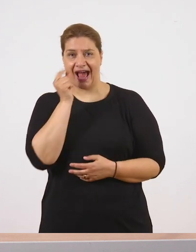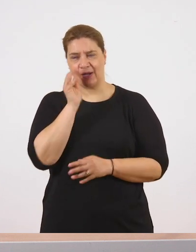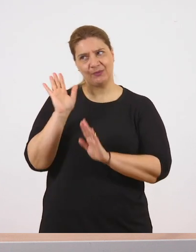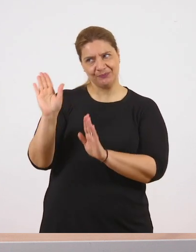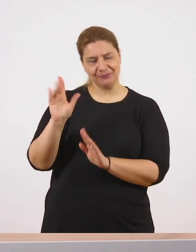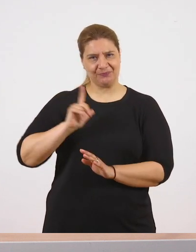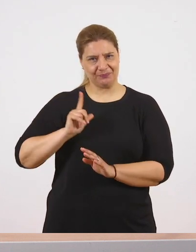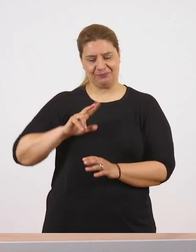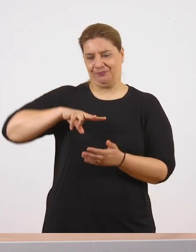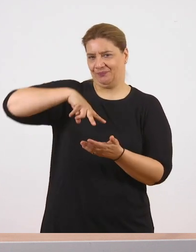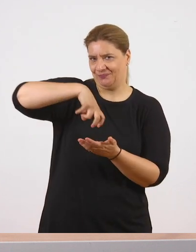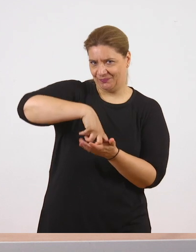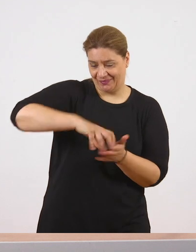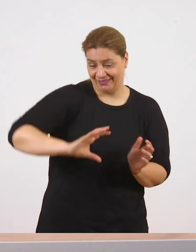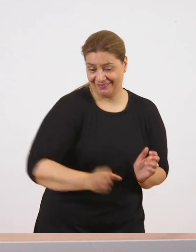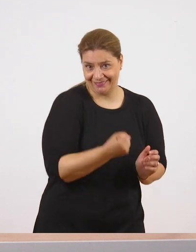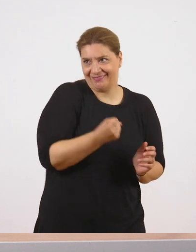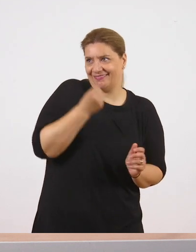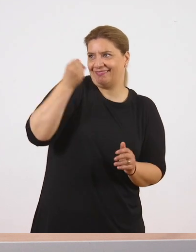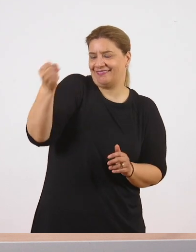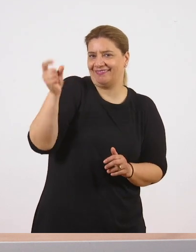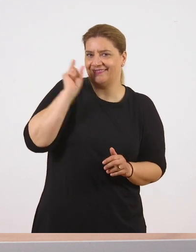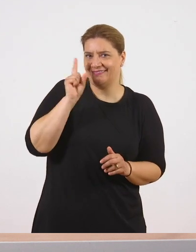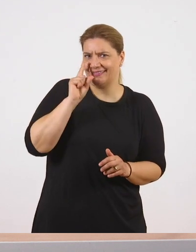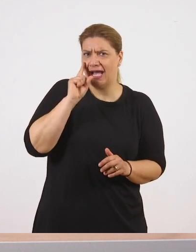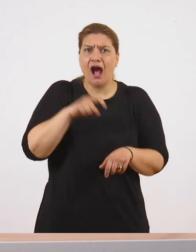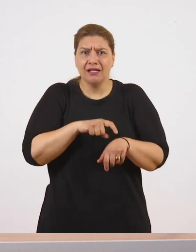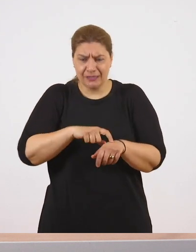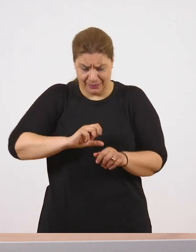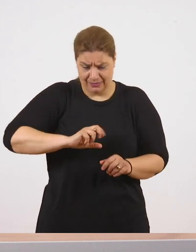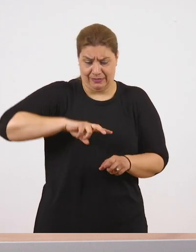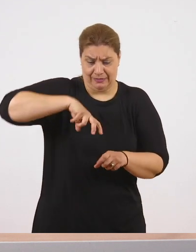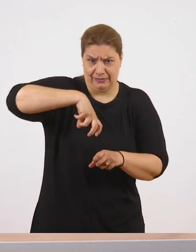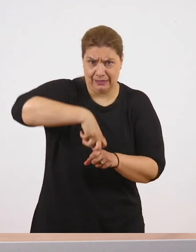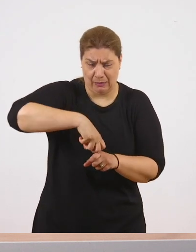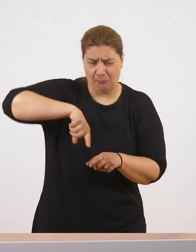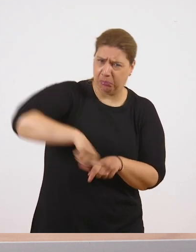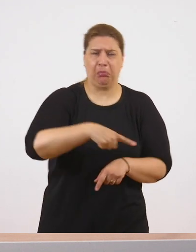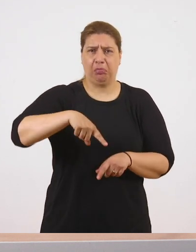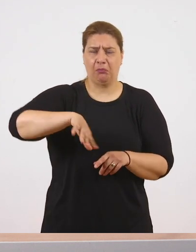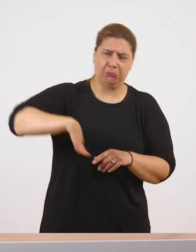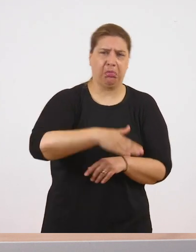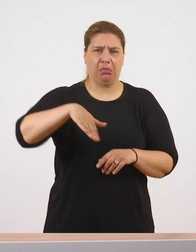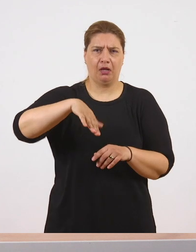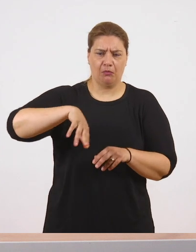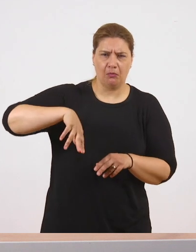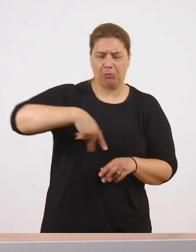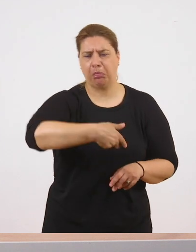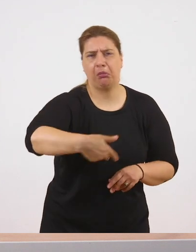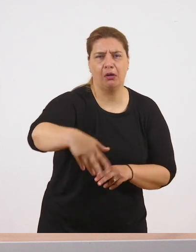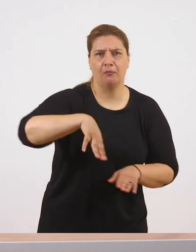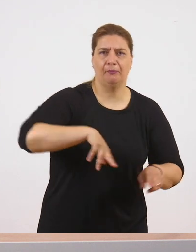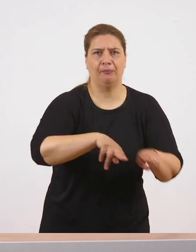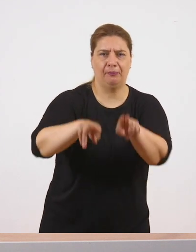νέος να κόψει το λουλούδι να το δώσει στην καλή του, αλλά γλίστρησε, έπεσε μέσα στο ποτάμι και χάθηκε. Πρόλαβε